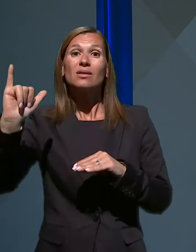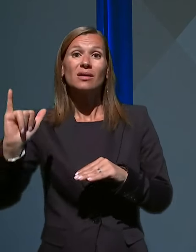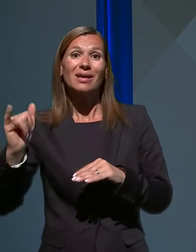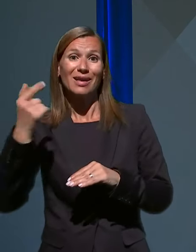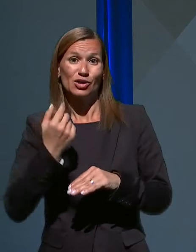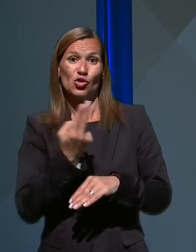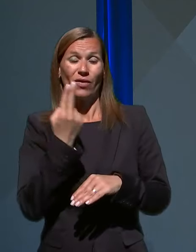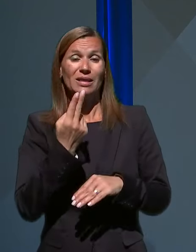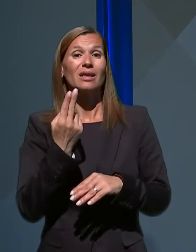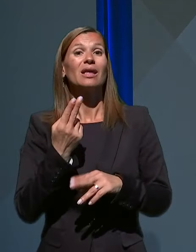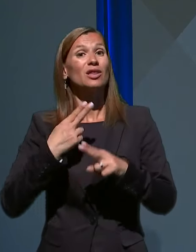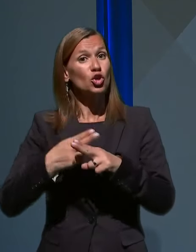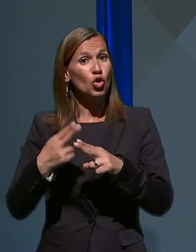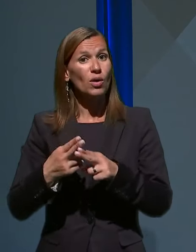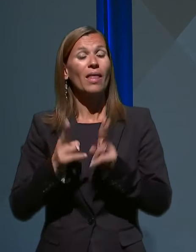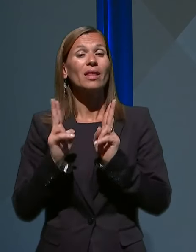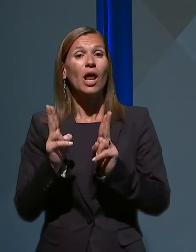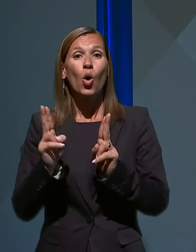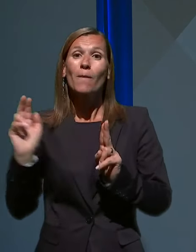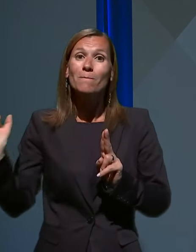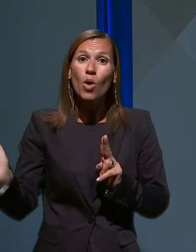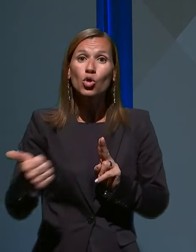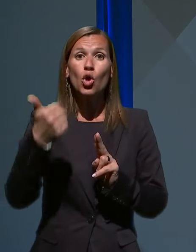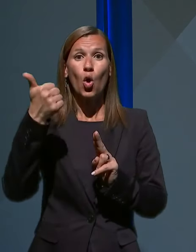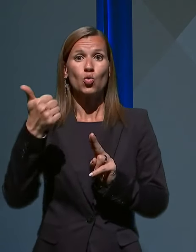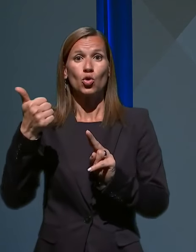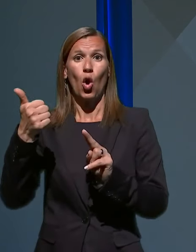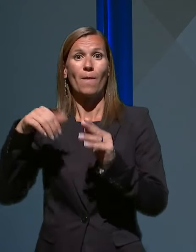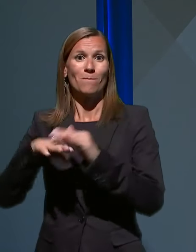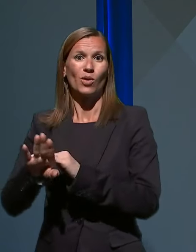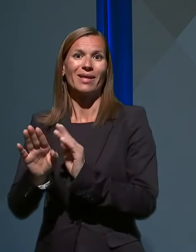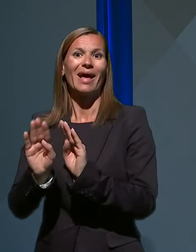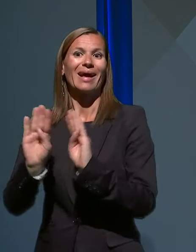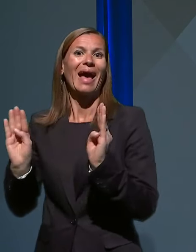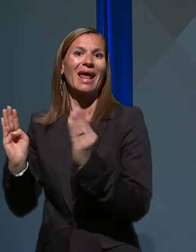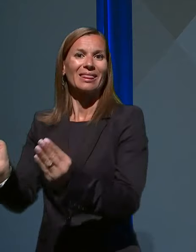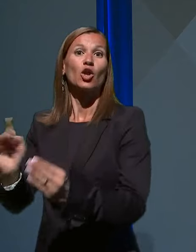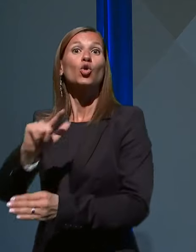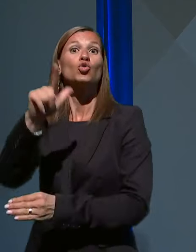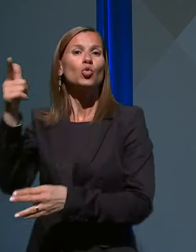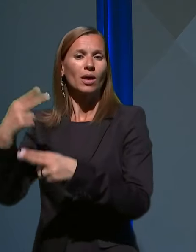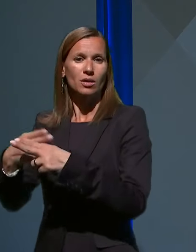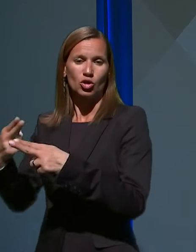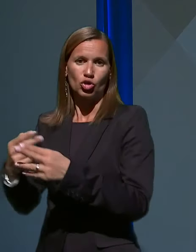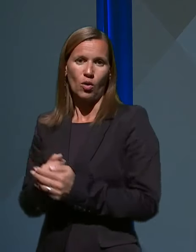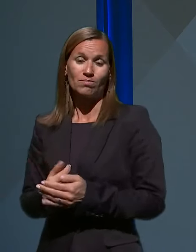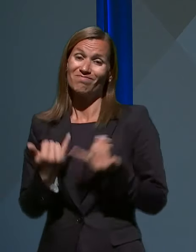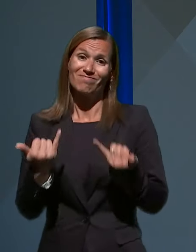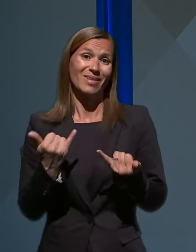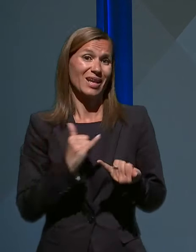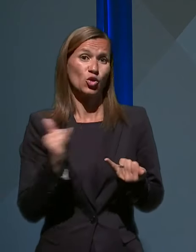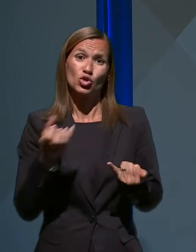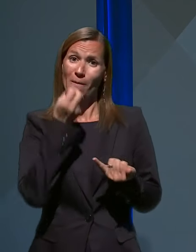ponovno podvrženi karanteni drugih držav. Letošnja pomlad je paž drugačna